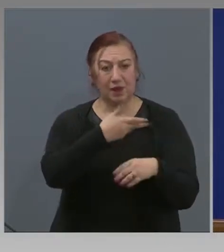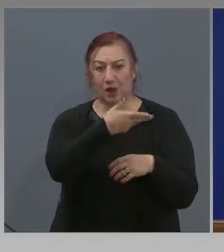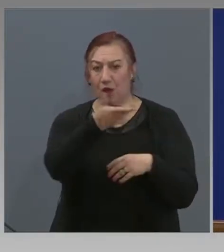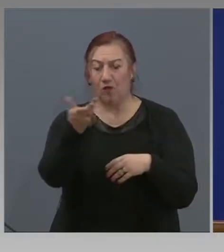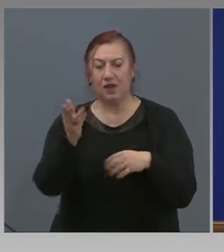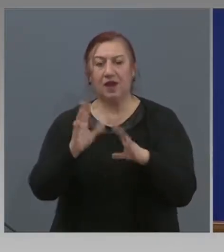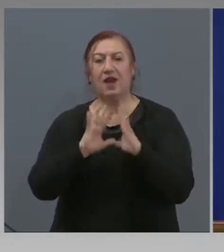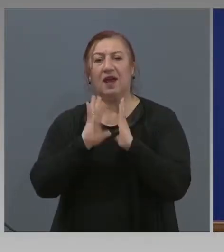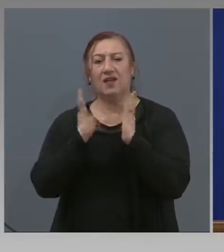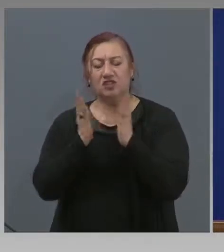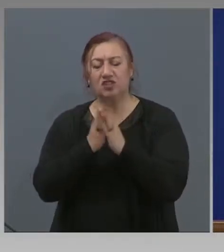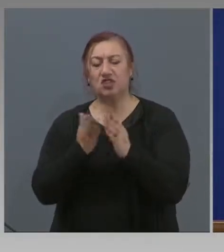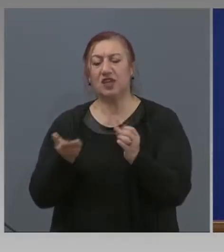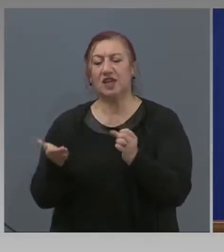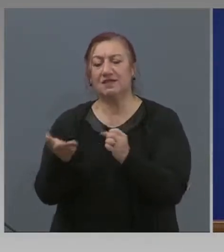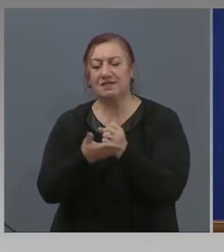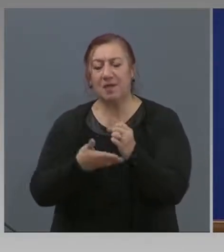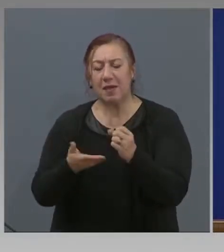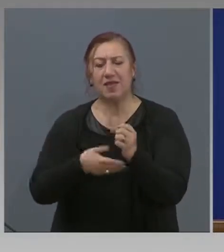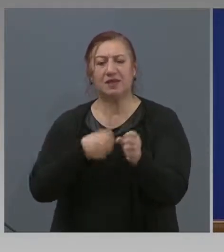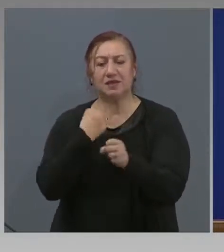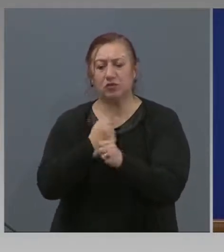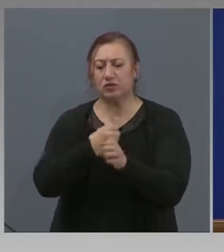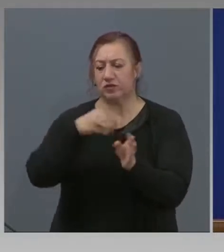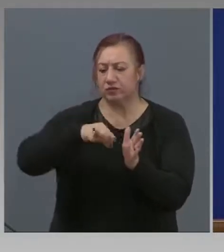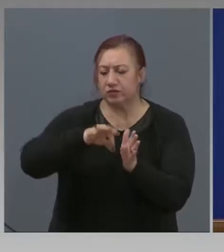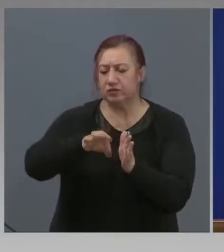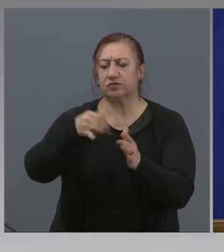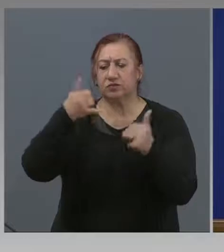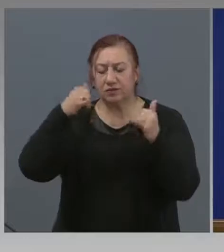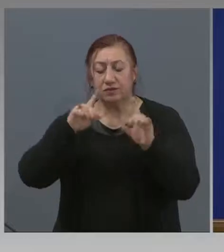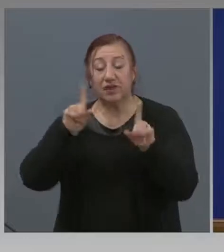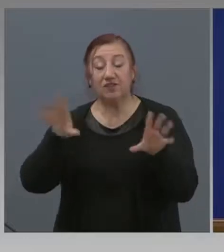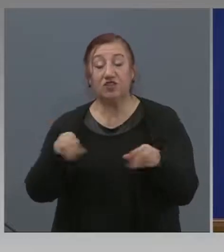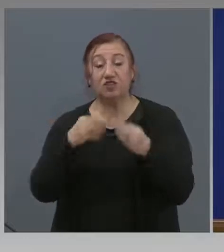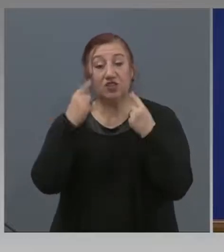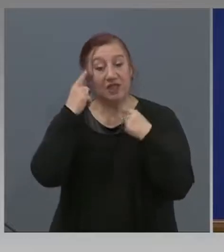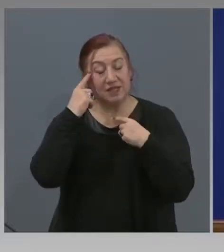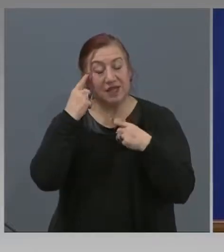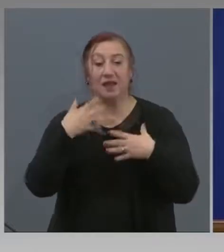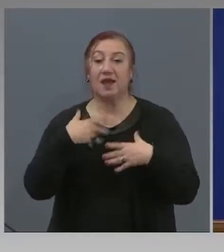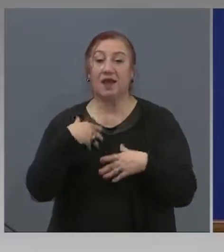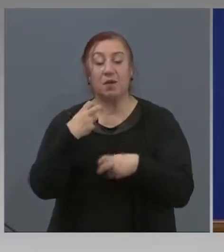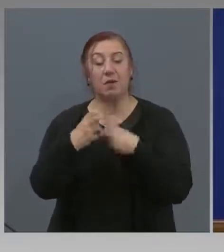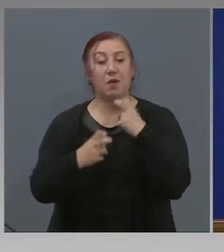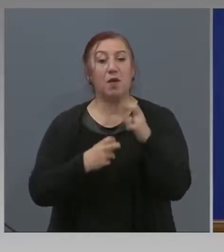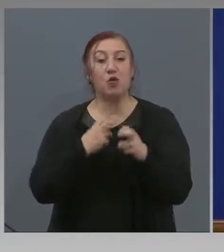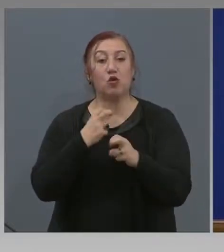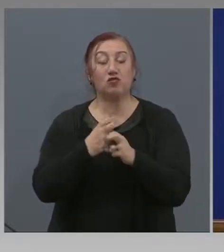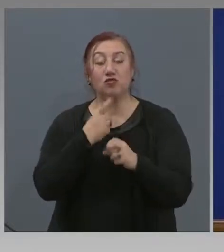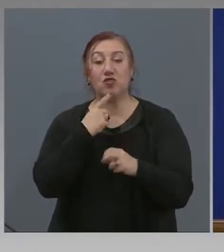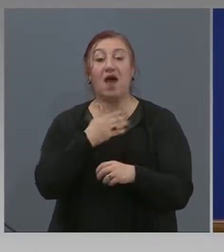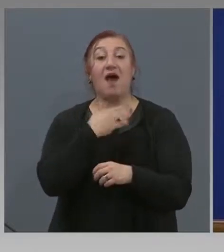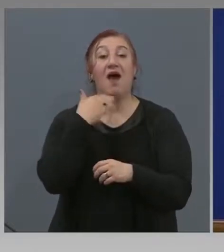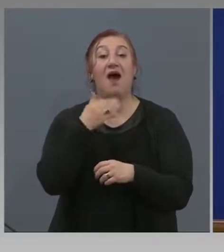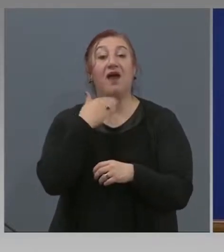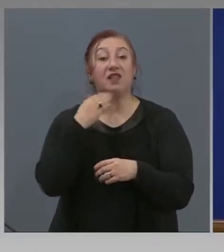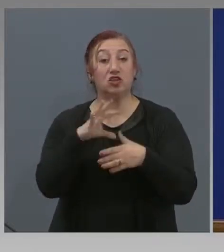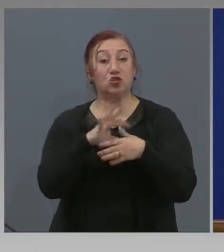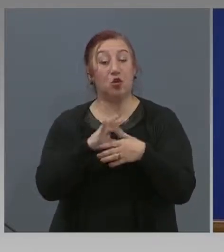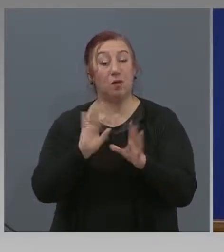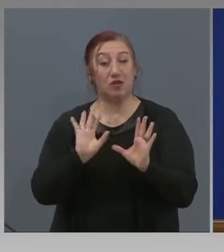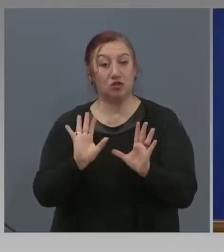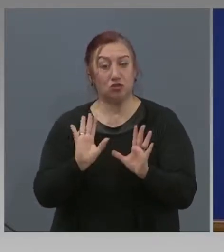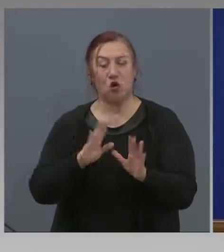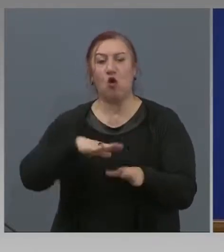потребители, всички земеделски производители, че имаме производство на агнешко месо, което е